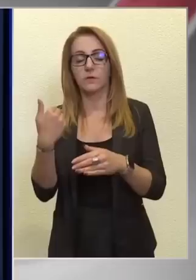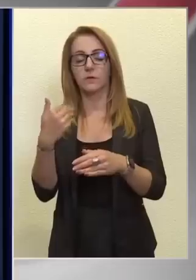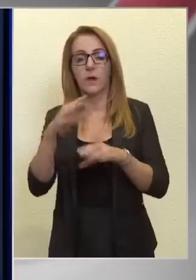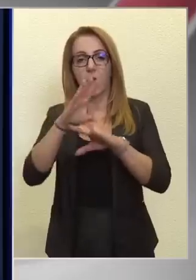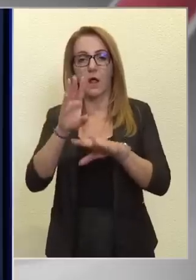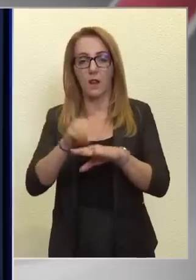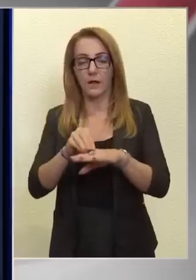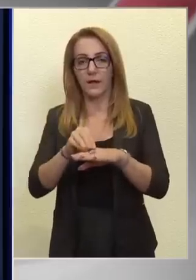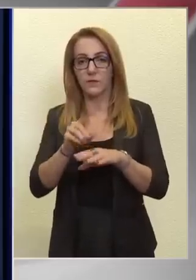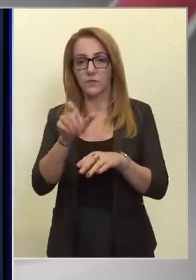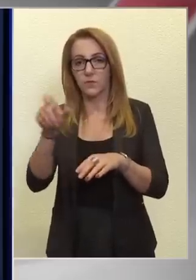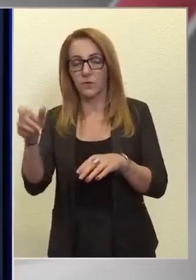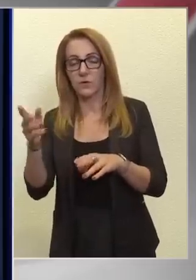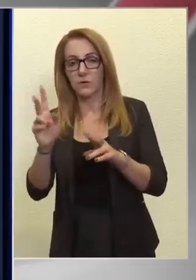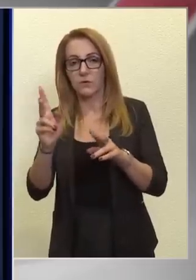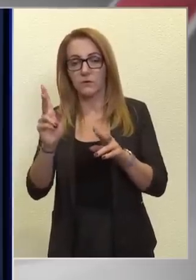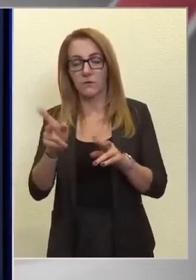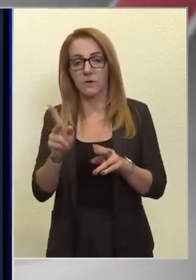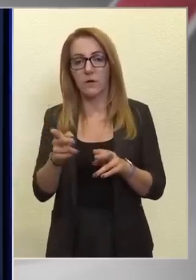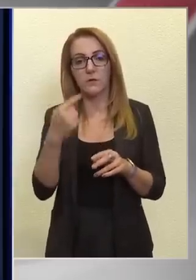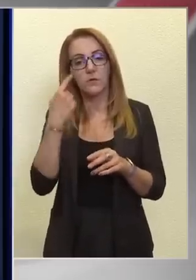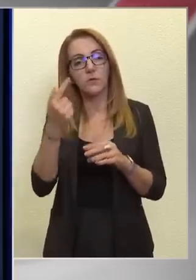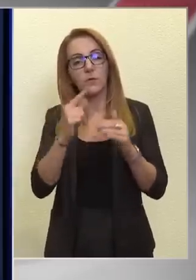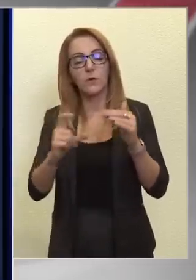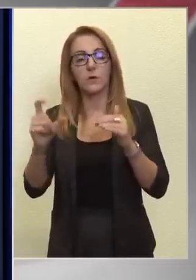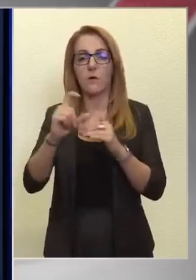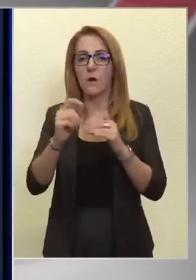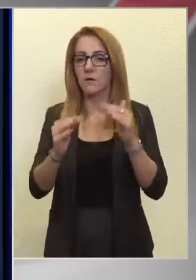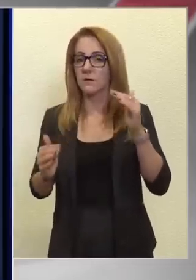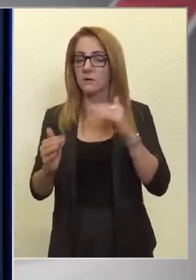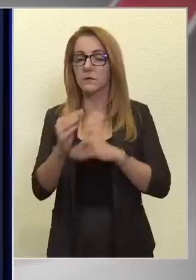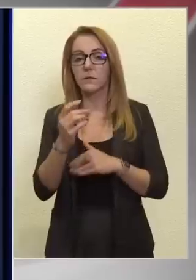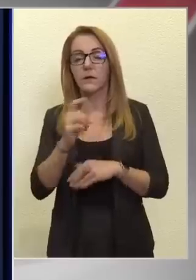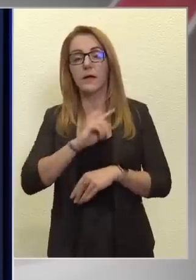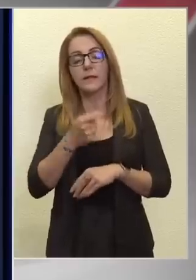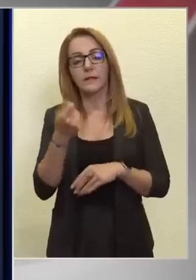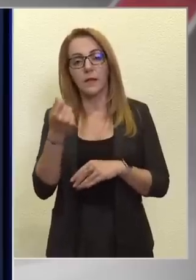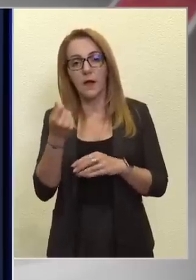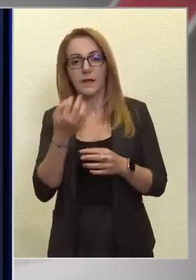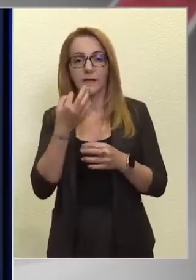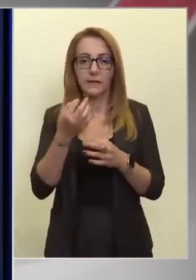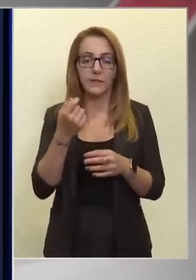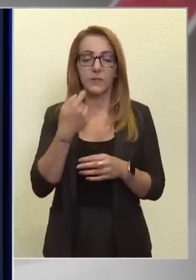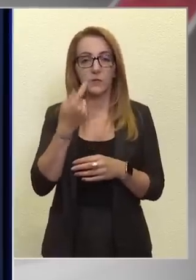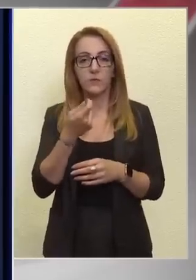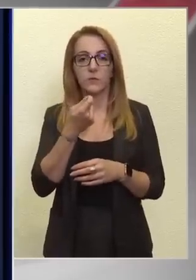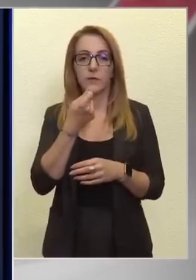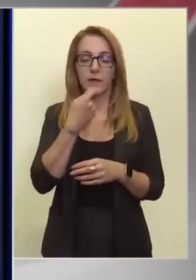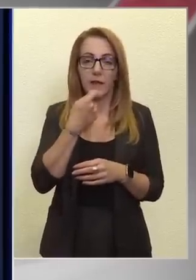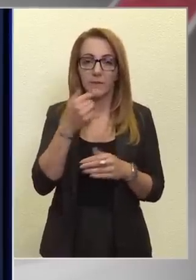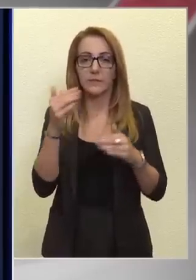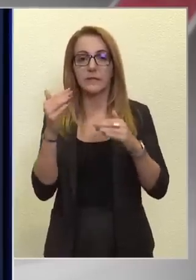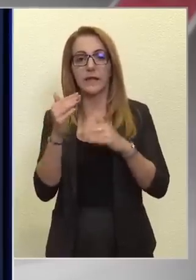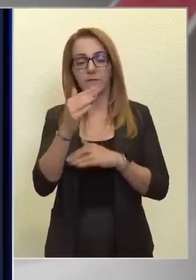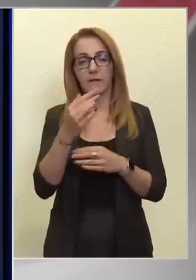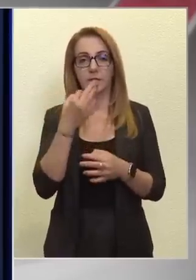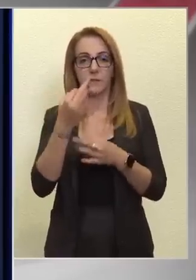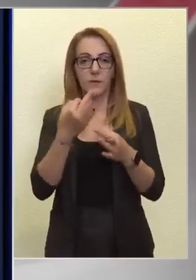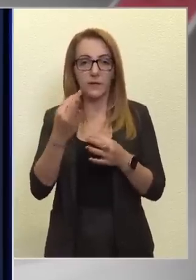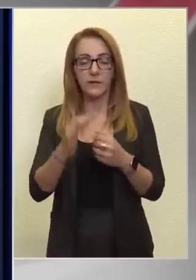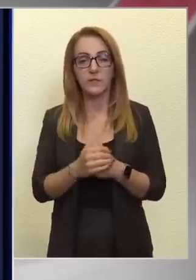azért tudjuk, hogy mennyire felemelkedtek a kamatok, tudjuk az energiárak kérdéskörét, tudjuk az élelmiszer, tudjuk az infláció kérdéskörét,